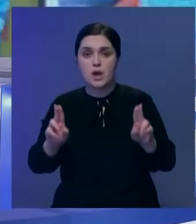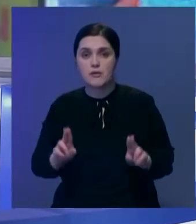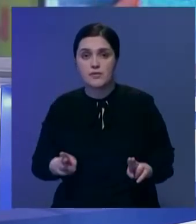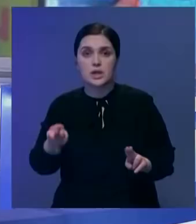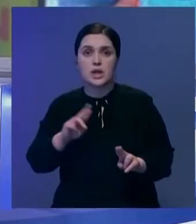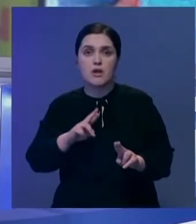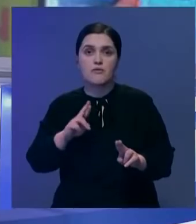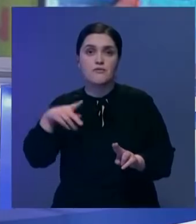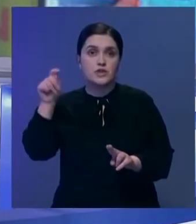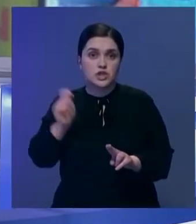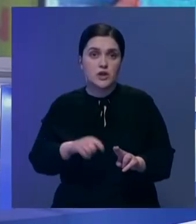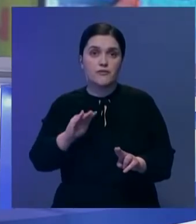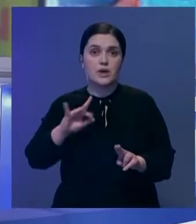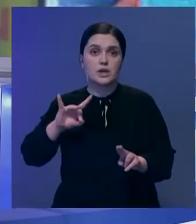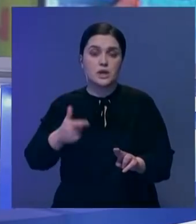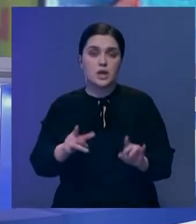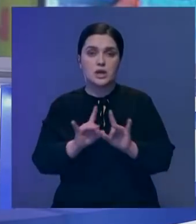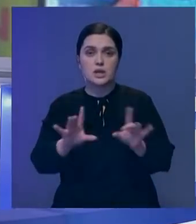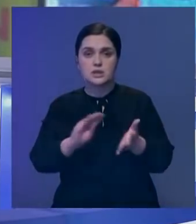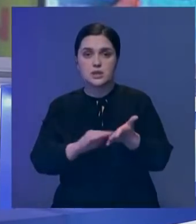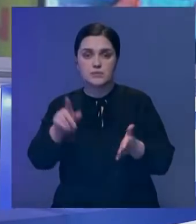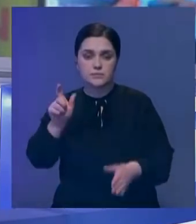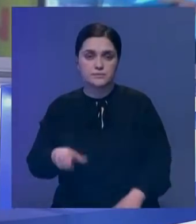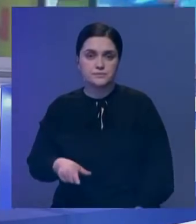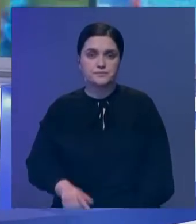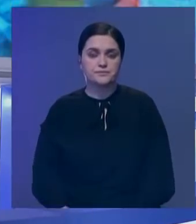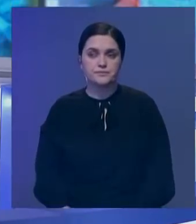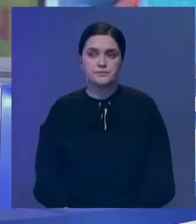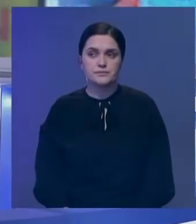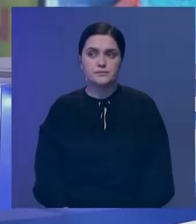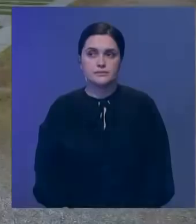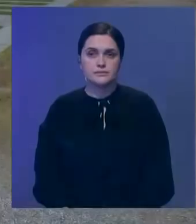правила действуют для въезжающих в ФРГ? Об этом наш следующий сюжет.